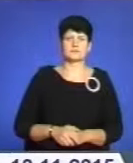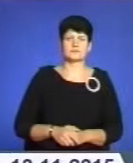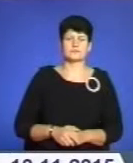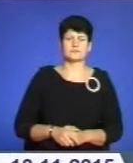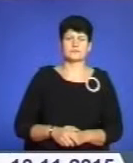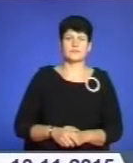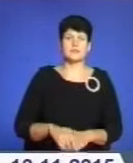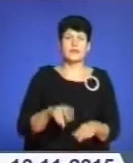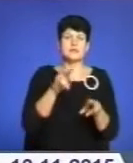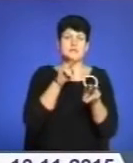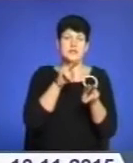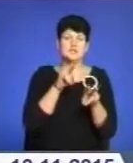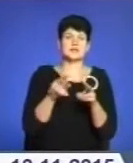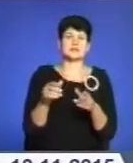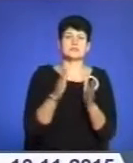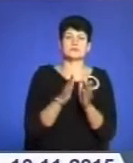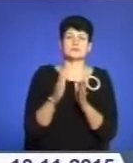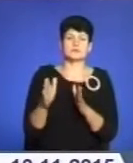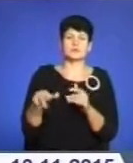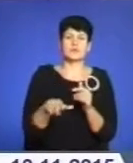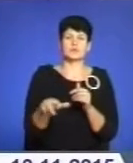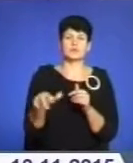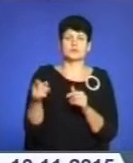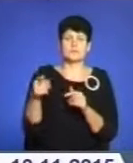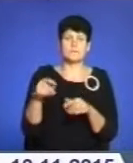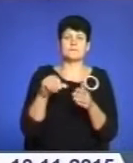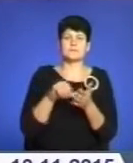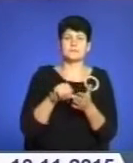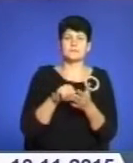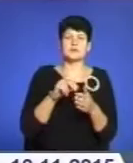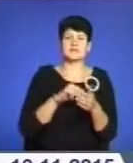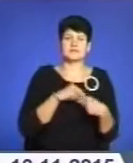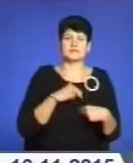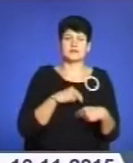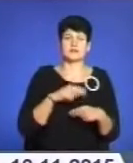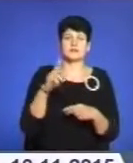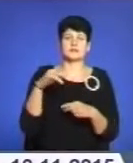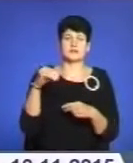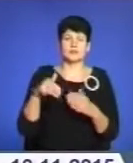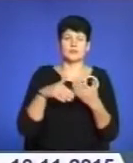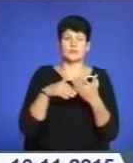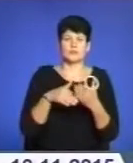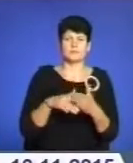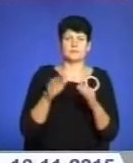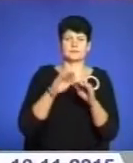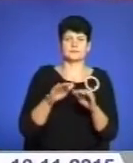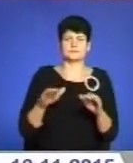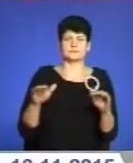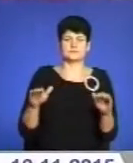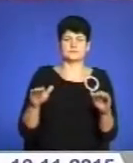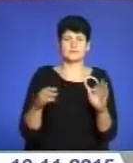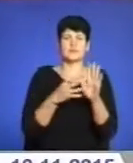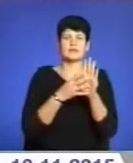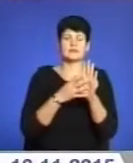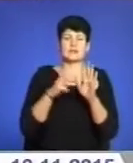Стежити за безпекою на дорогах Тернопільщини працівникам Дорожньо-патрульної служби допомагають школярі. 9